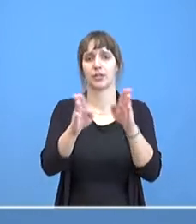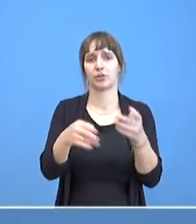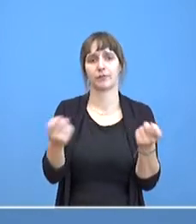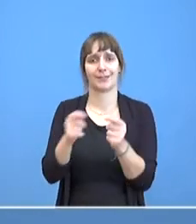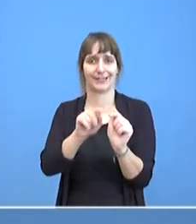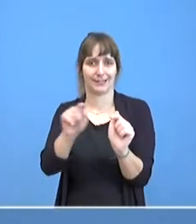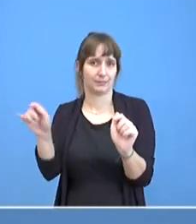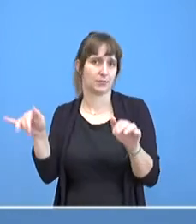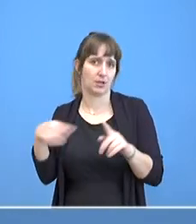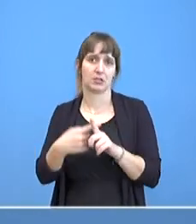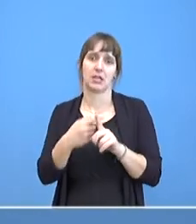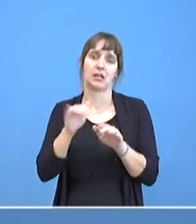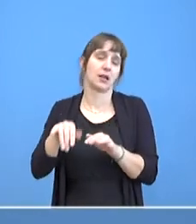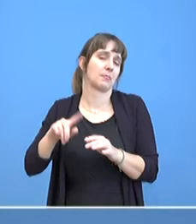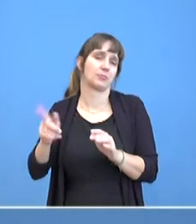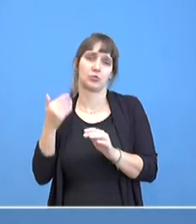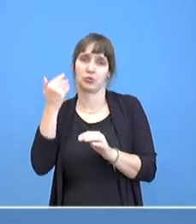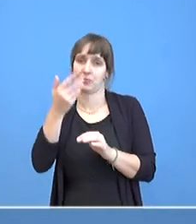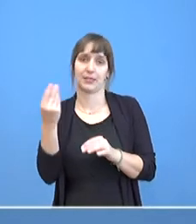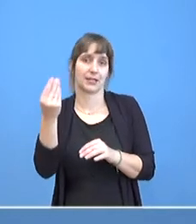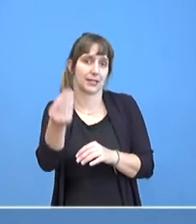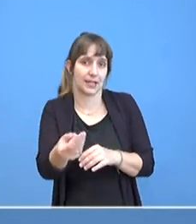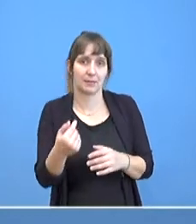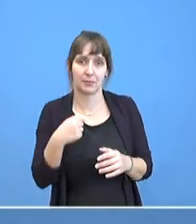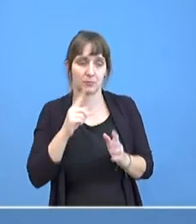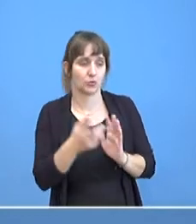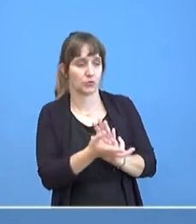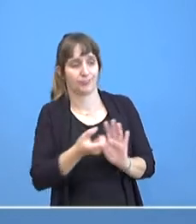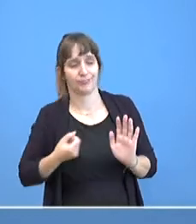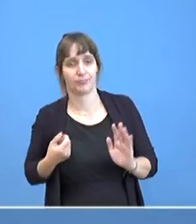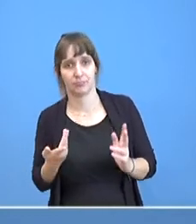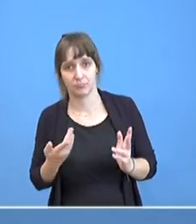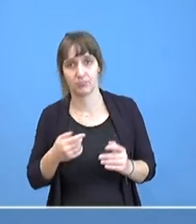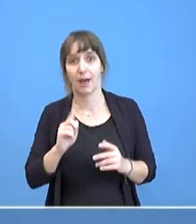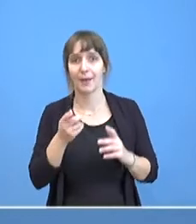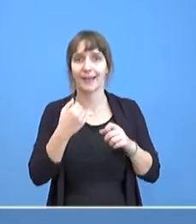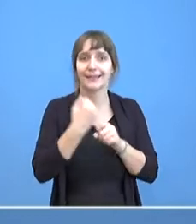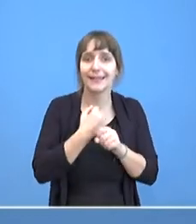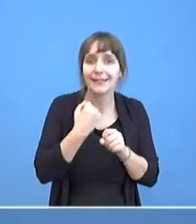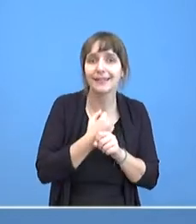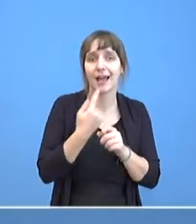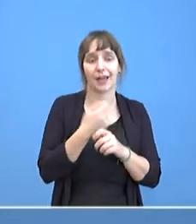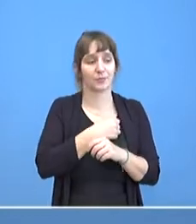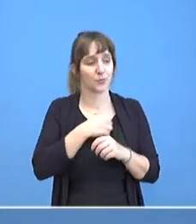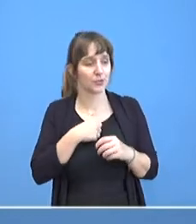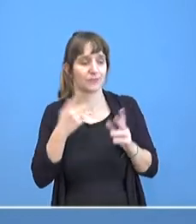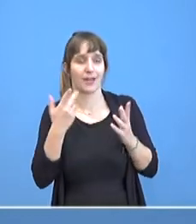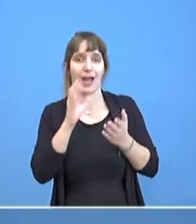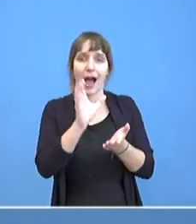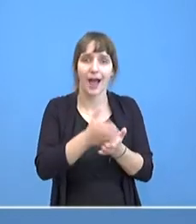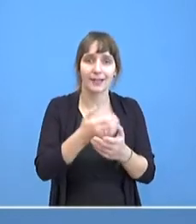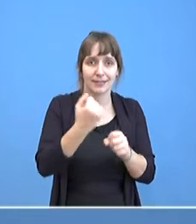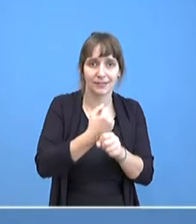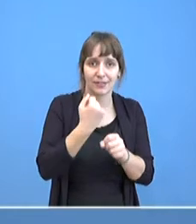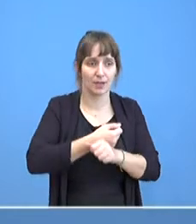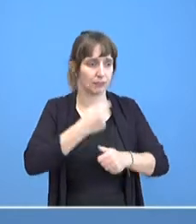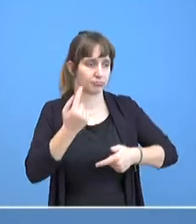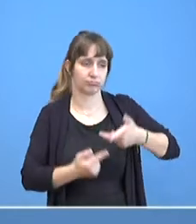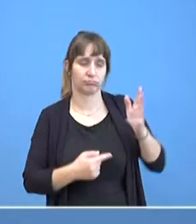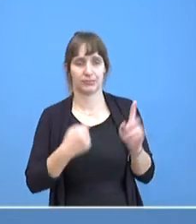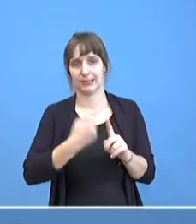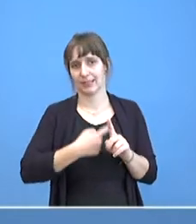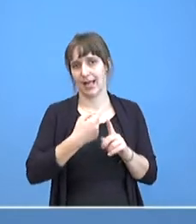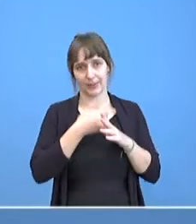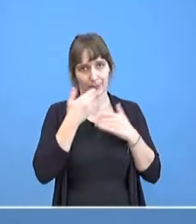Die müsste ich Ihnen, wie gesagt, nachliefern, müsste ich mir ziehen. Aber zu den Tätigkeiten der Bundeswehr im Einsatz oder Ähnlichem liegen mir keine Zahlen vor. Und ich